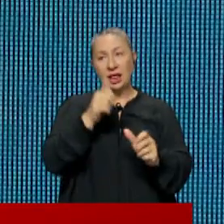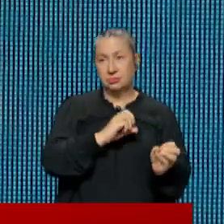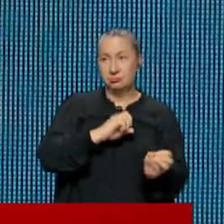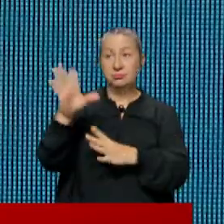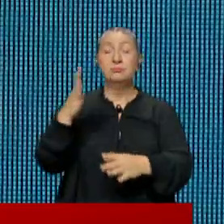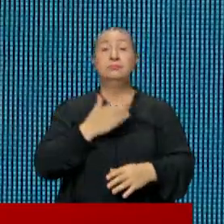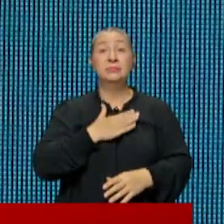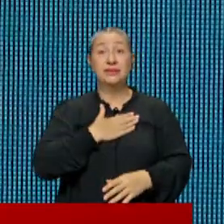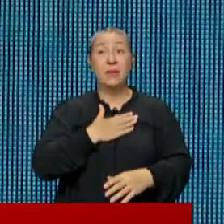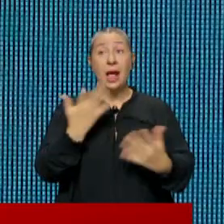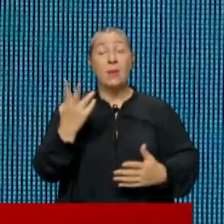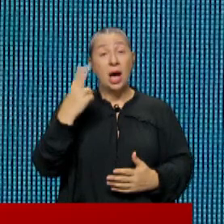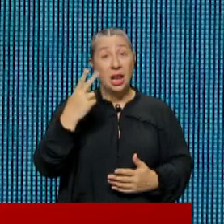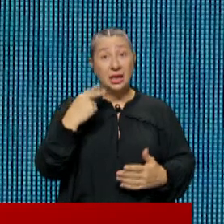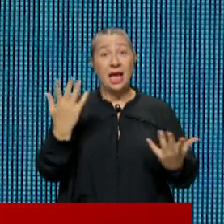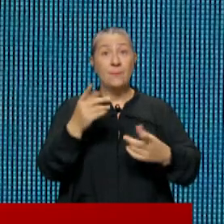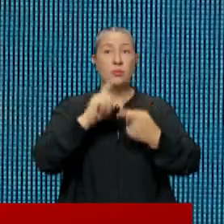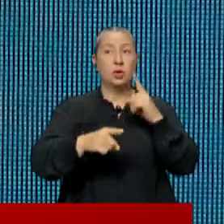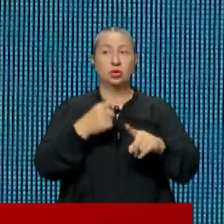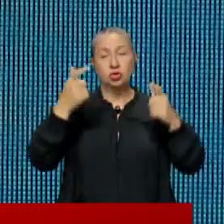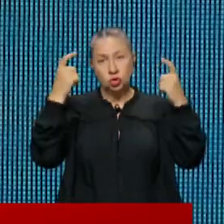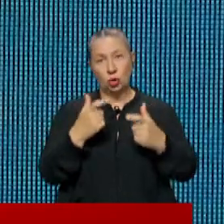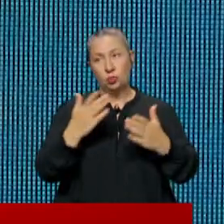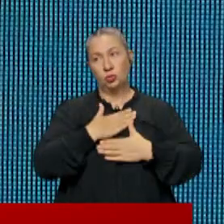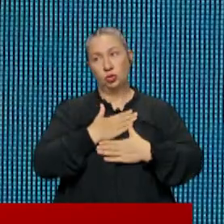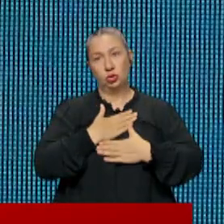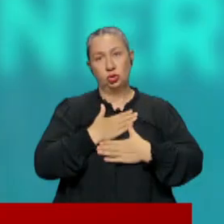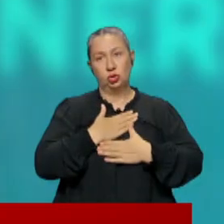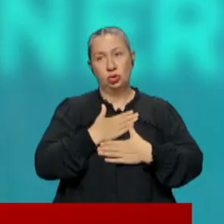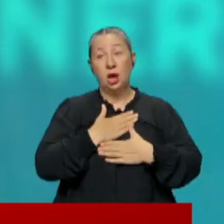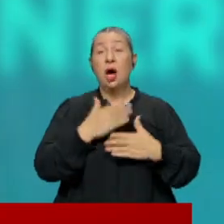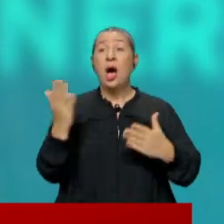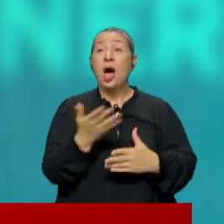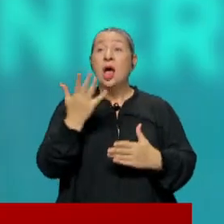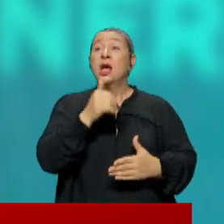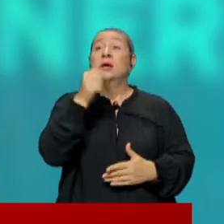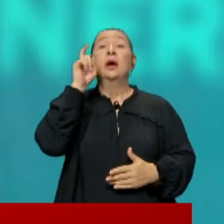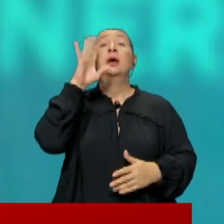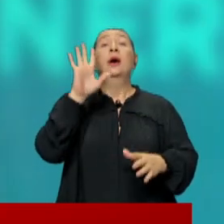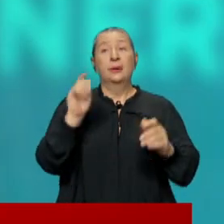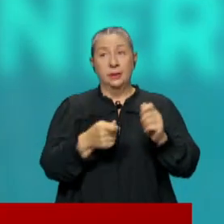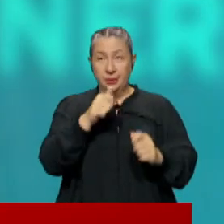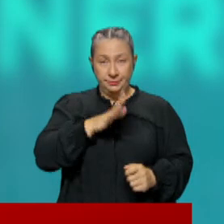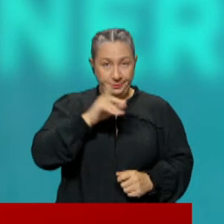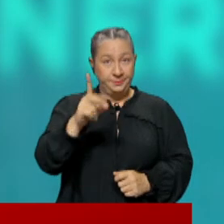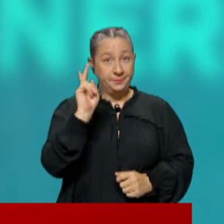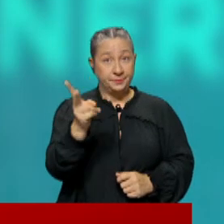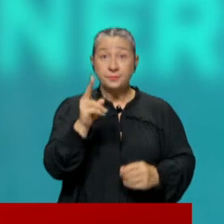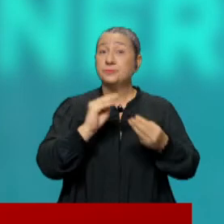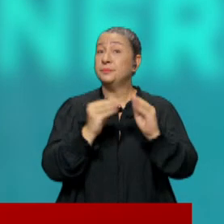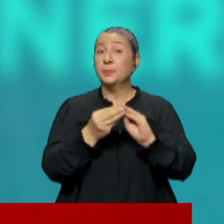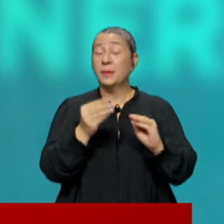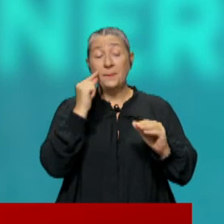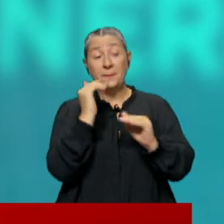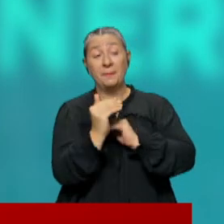etmek bizim hem ahlaki hem siyasi sorumluluk alanımız olarak görüyoruz. Hala hiç akıllanmadın Ahmet Davutoğlu. Senin sorunun